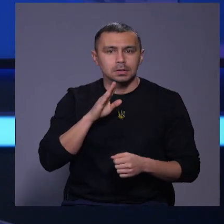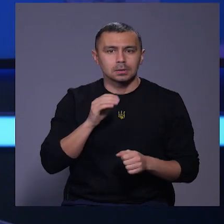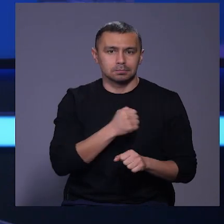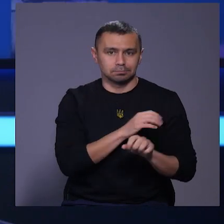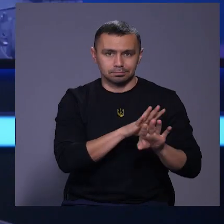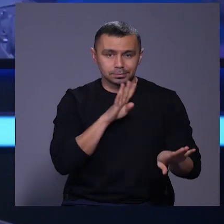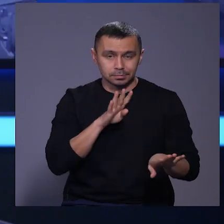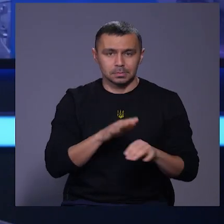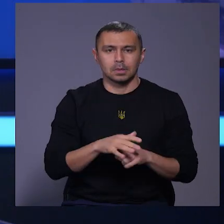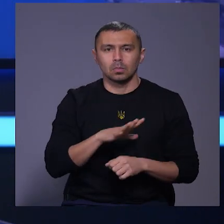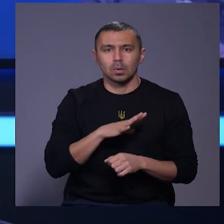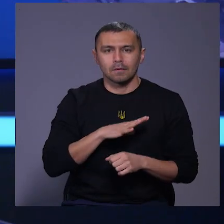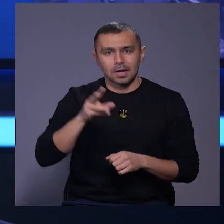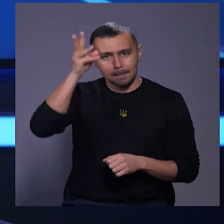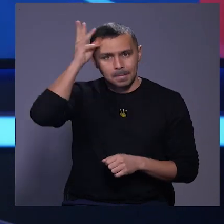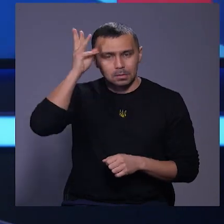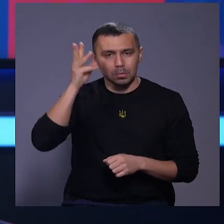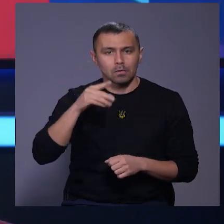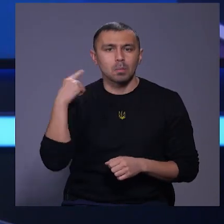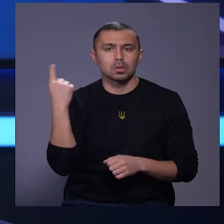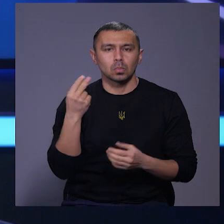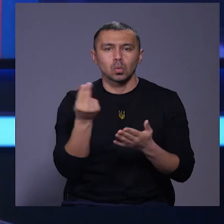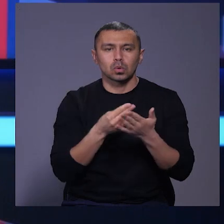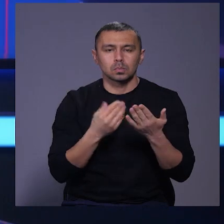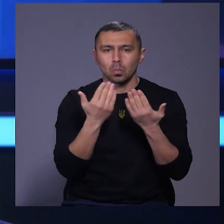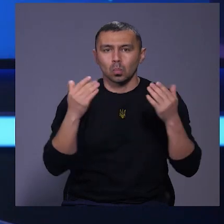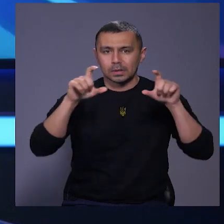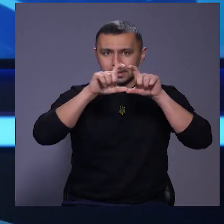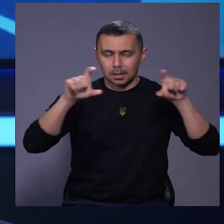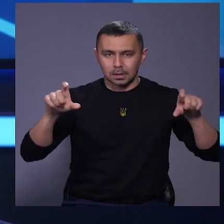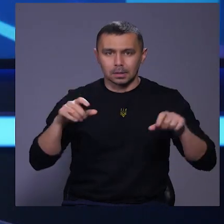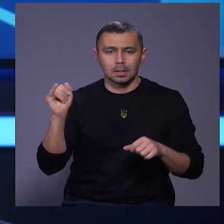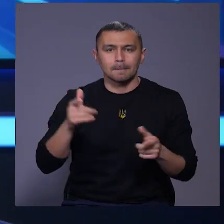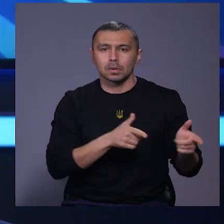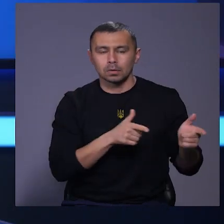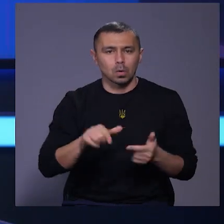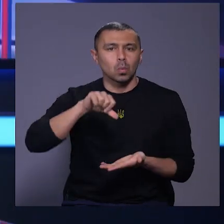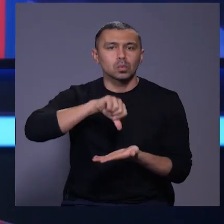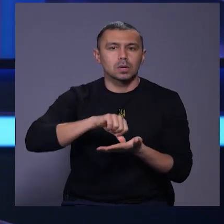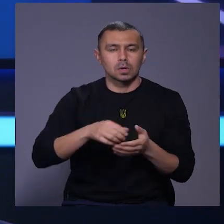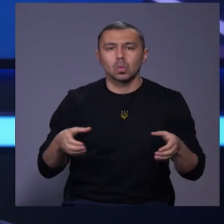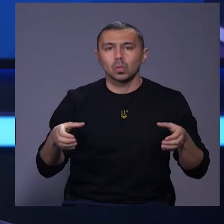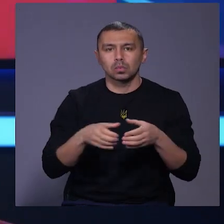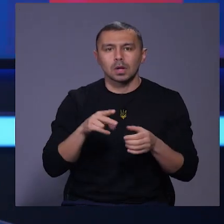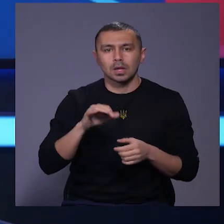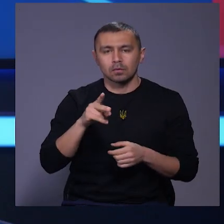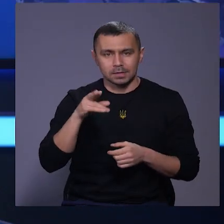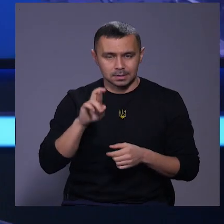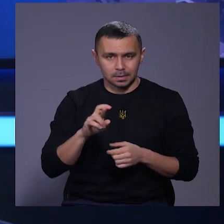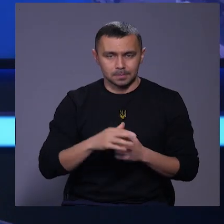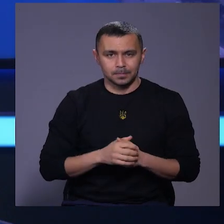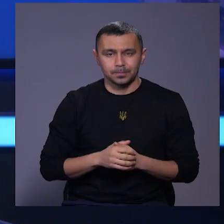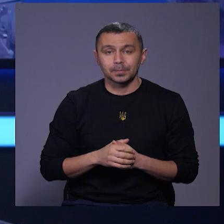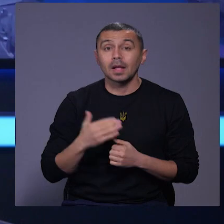Дністрянщини відбулася у Хмельницькому обласному художньому музеї. Її підготував учасник гурту «Ладовиці» Андрій